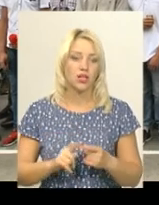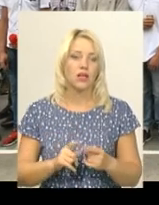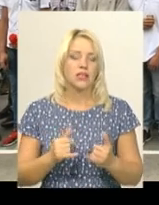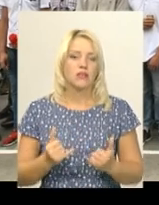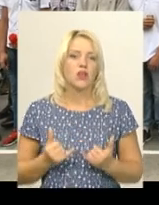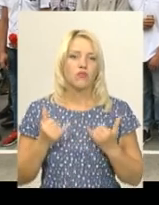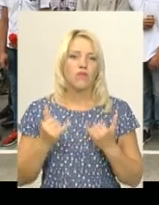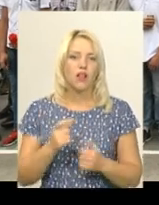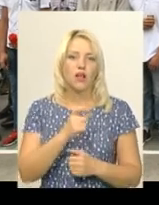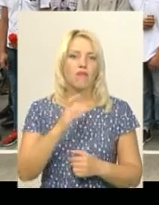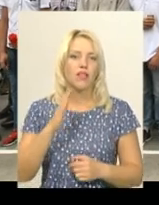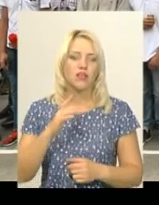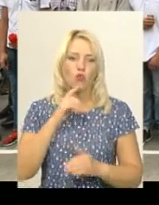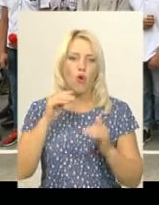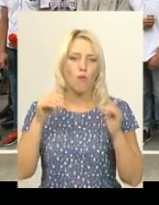мовчання.